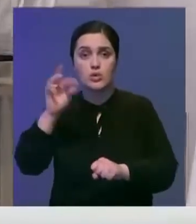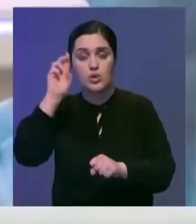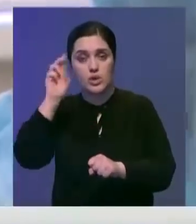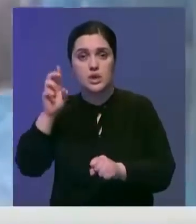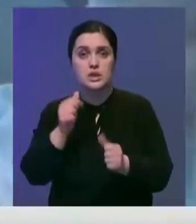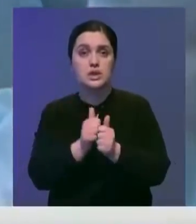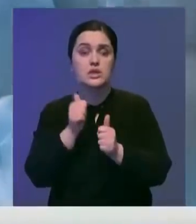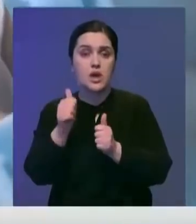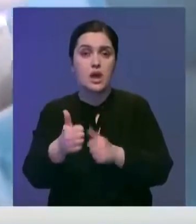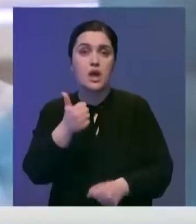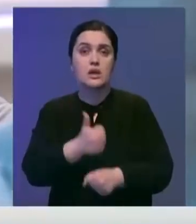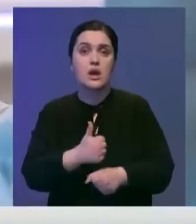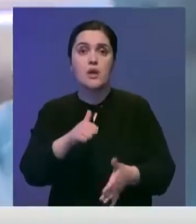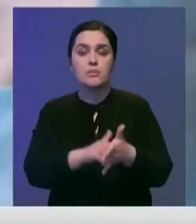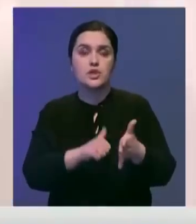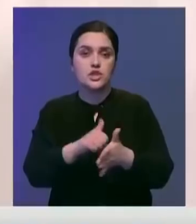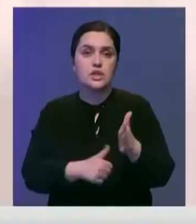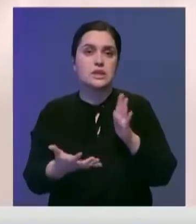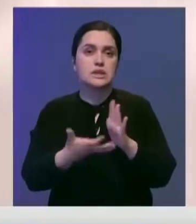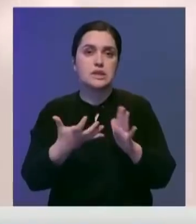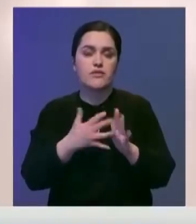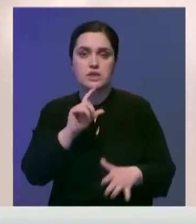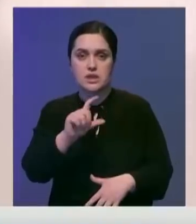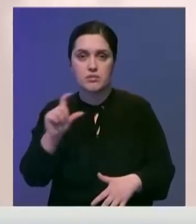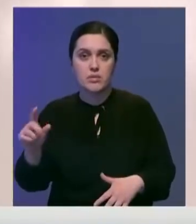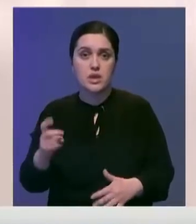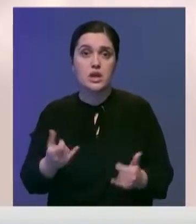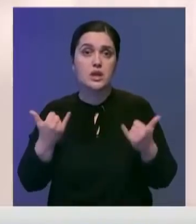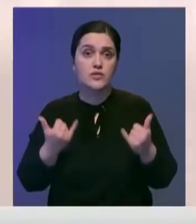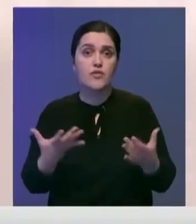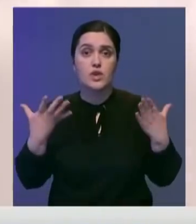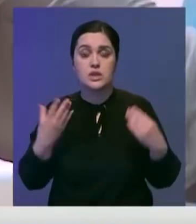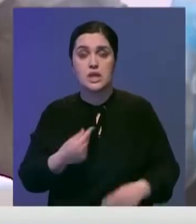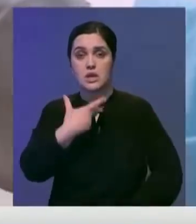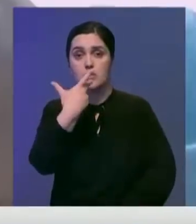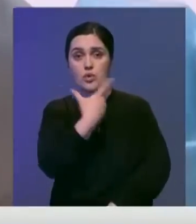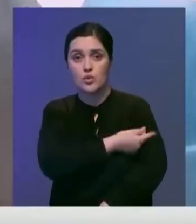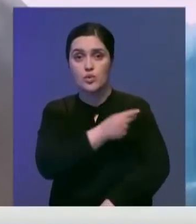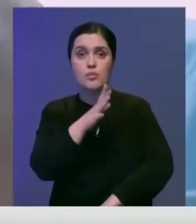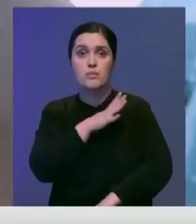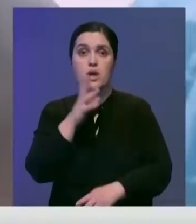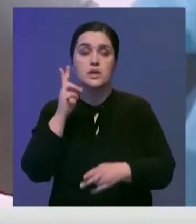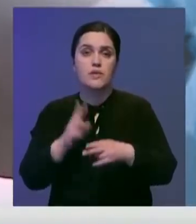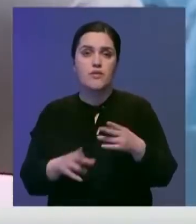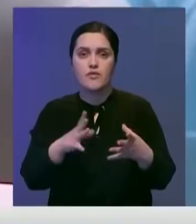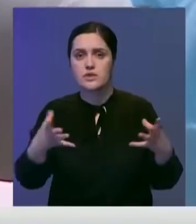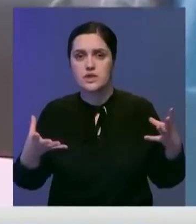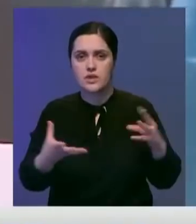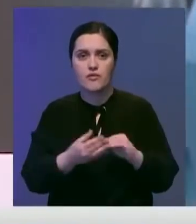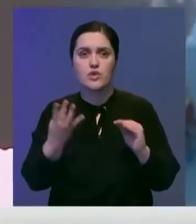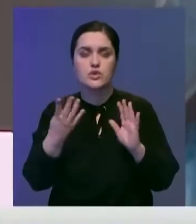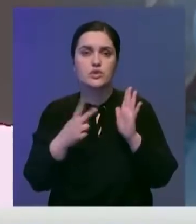иммунизации от государств-лидеров. Основная причина – дефицит препарата. На сегодняшний день курс иммунизации